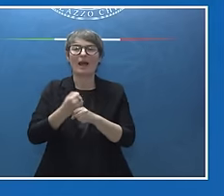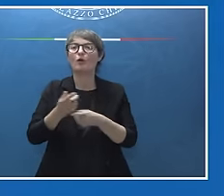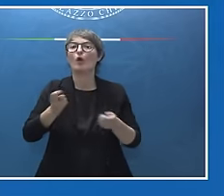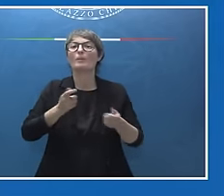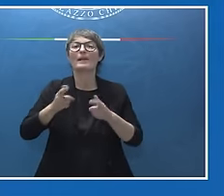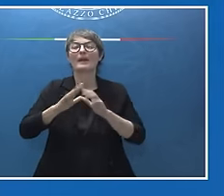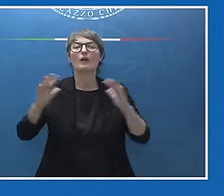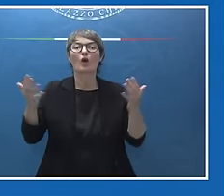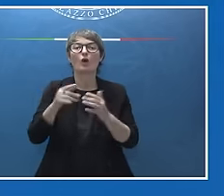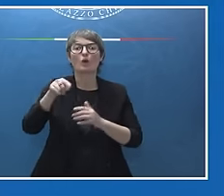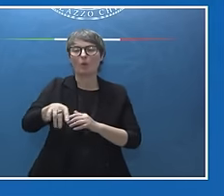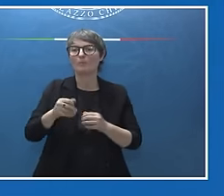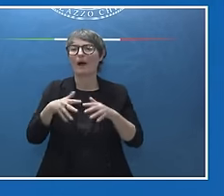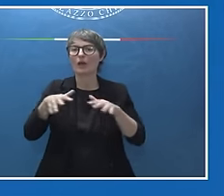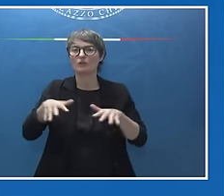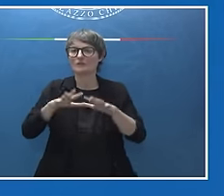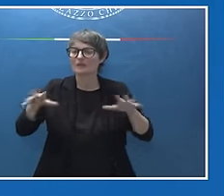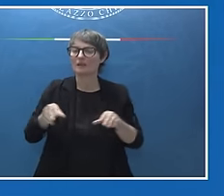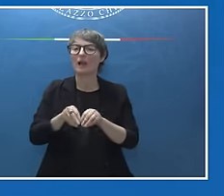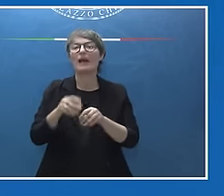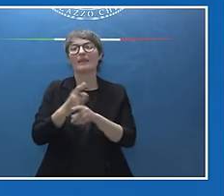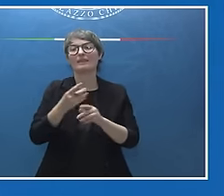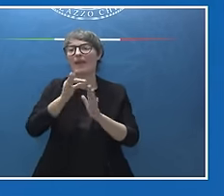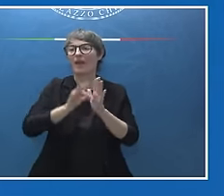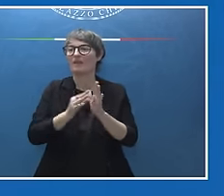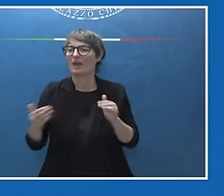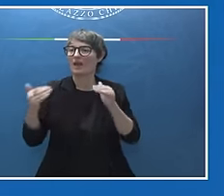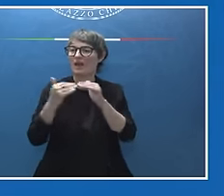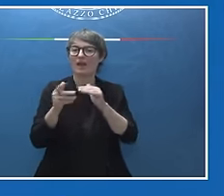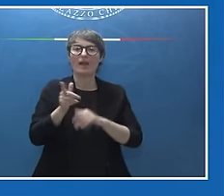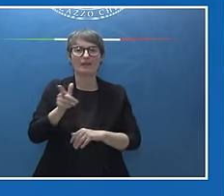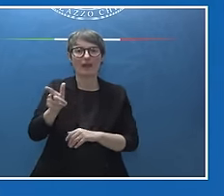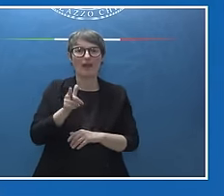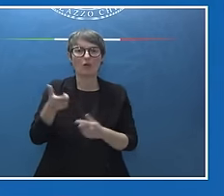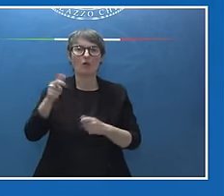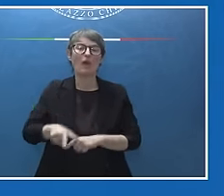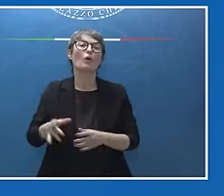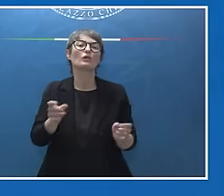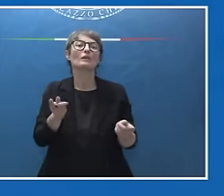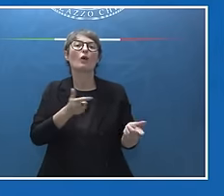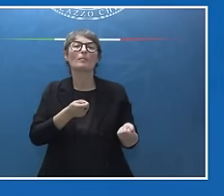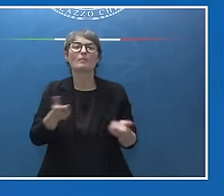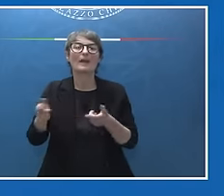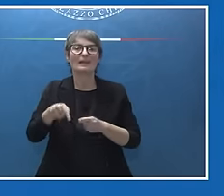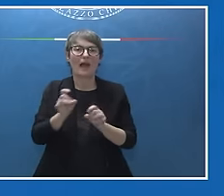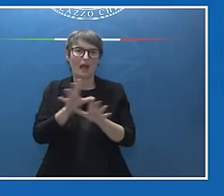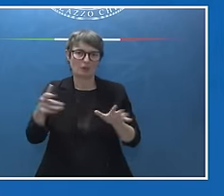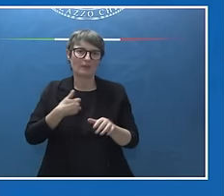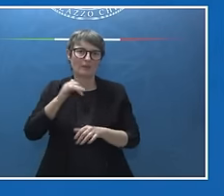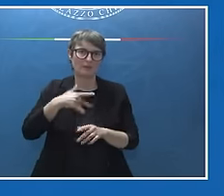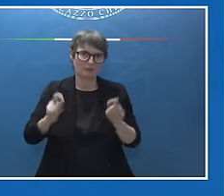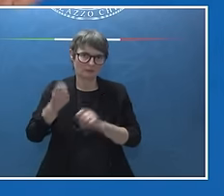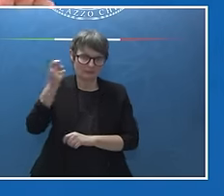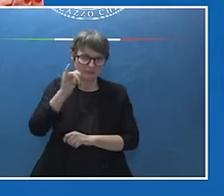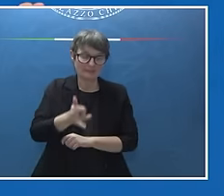rispettivi sistemi possano farlo con le stesse regole, perché, come dicevo, il mercato libero è una grande conquista, ma